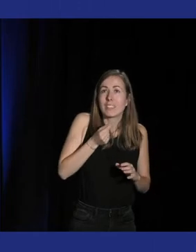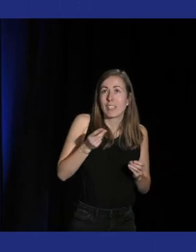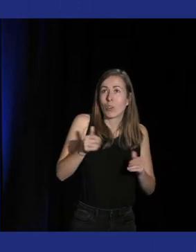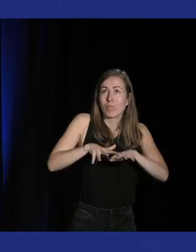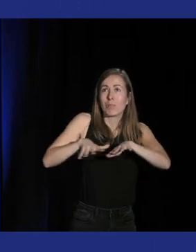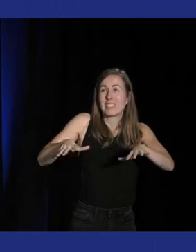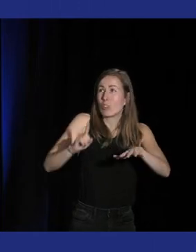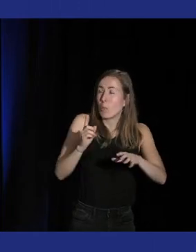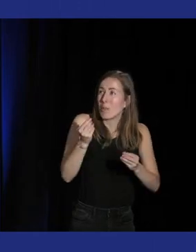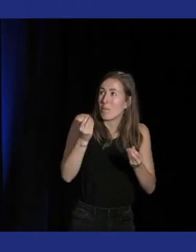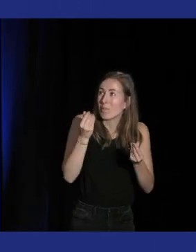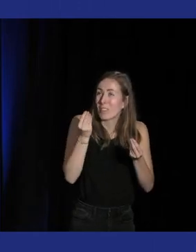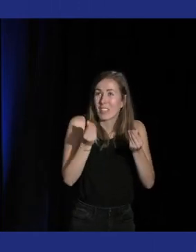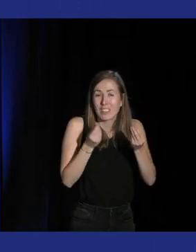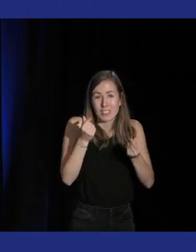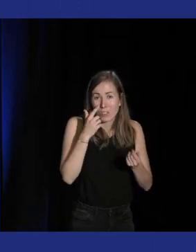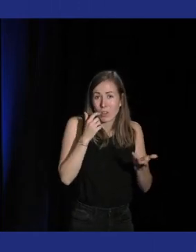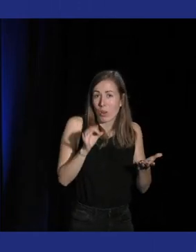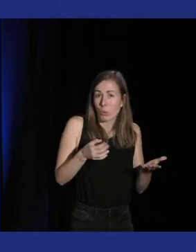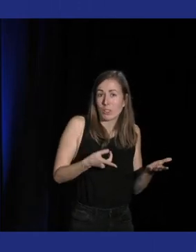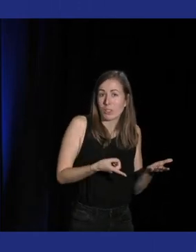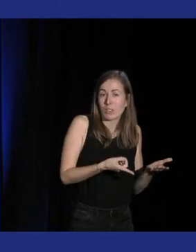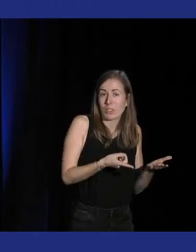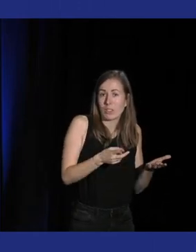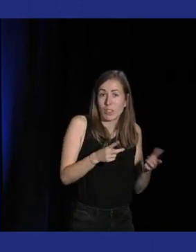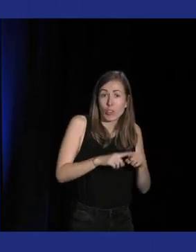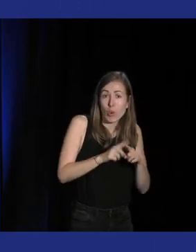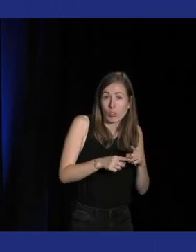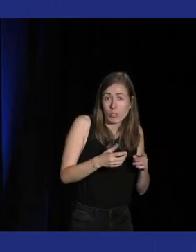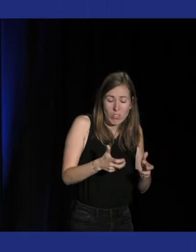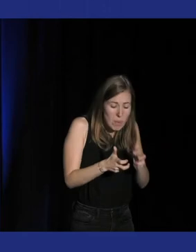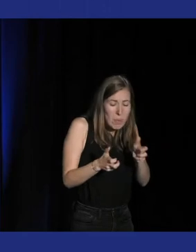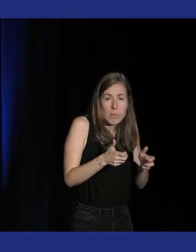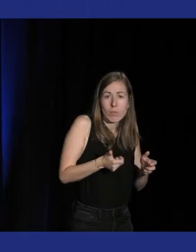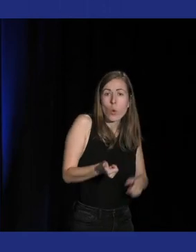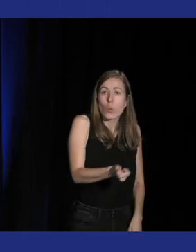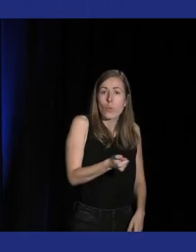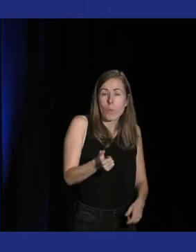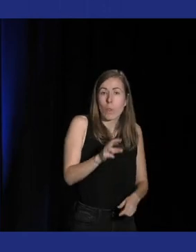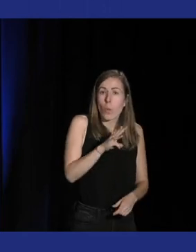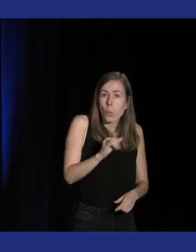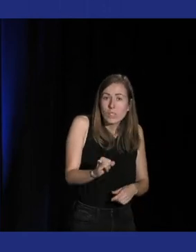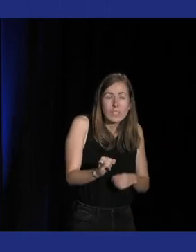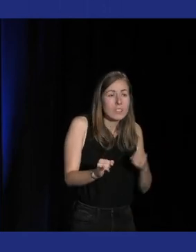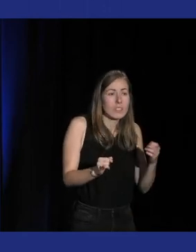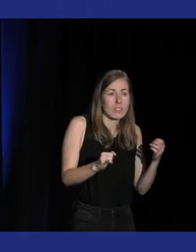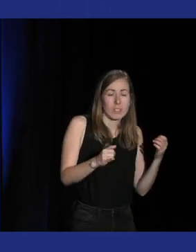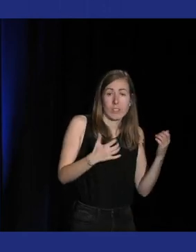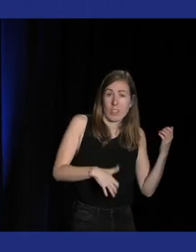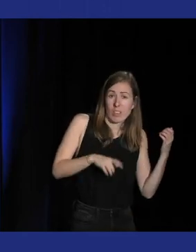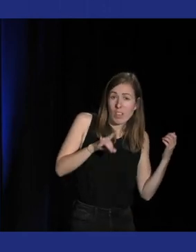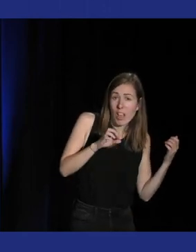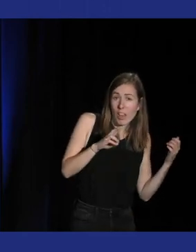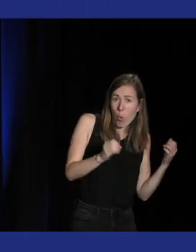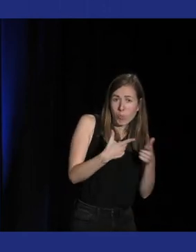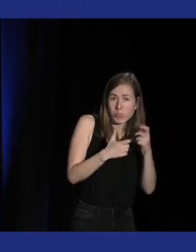à la démocratisation mais à l'espèce d'abandon du périphérique inutile qui était très période oui on va dire avec les guitare-héros et les nombreux instruments quand on